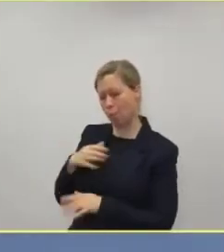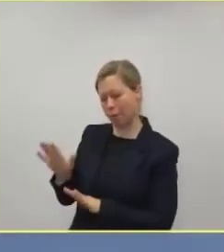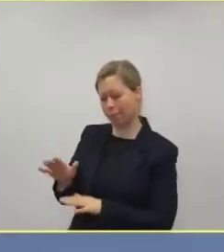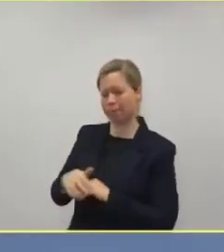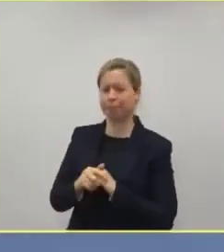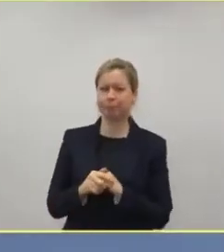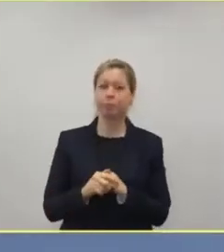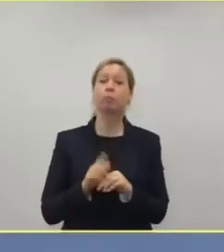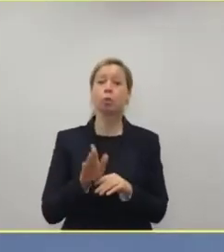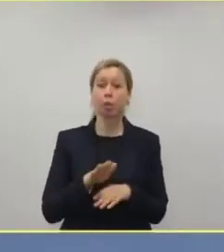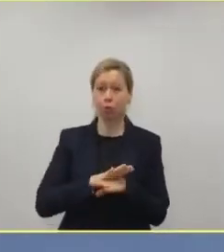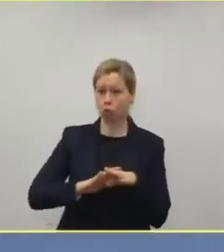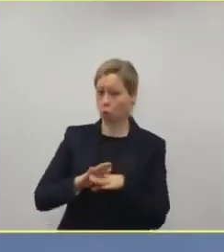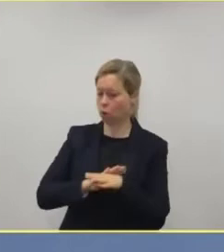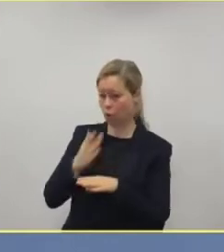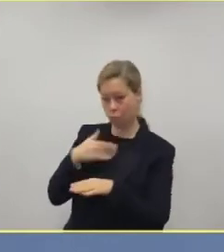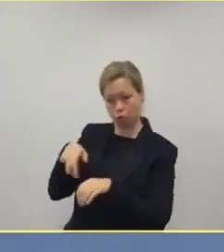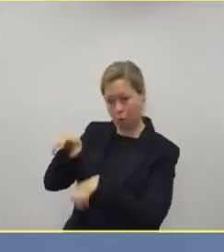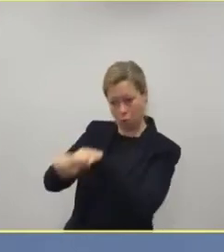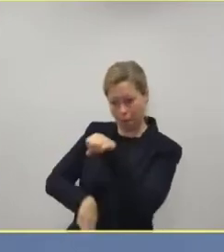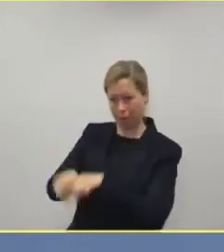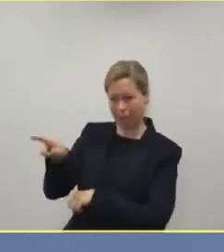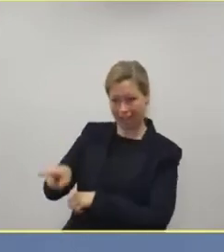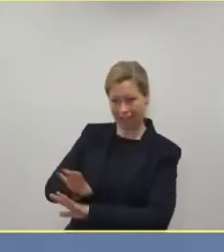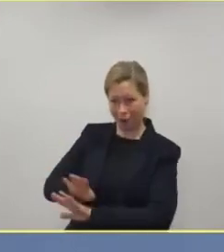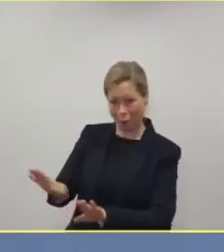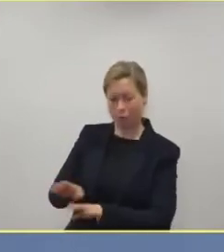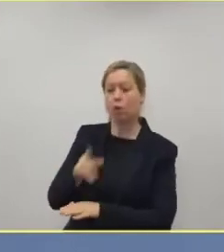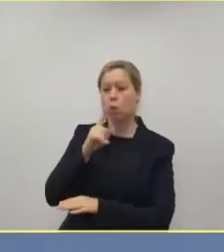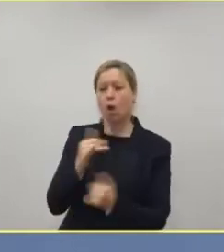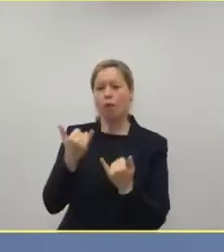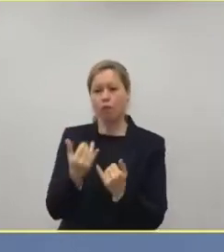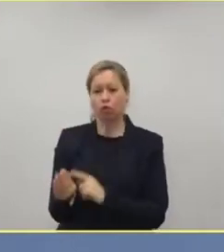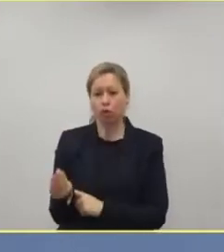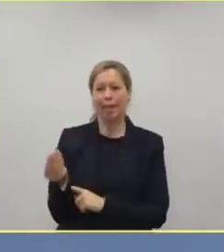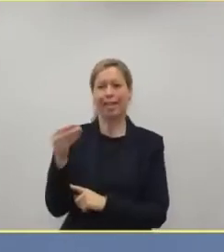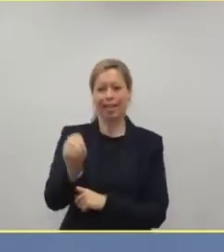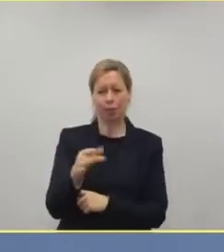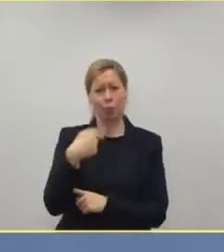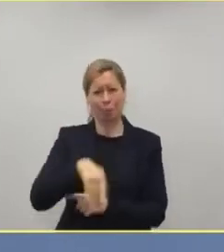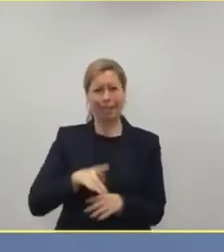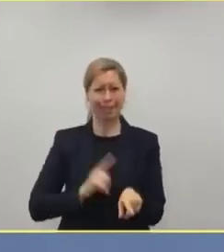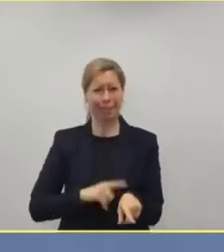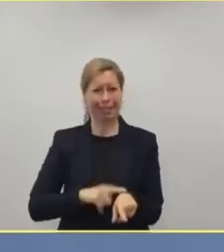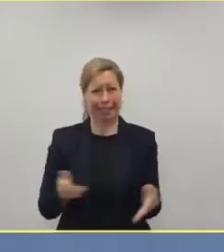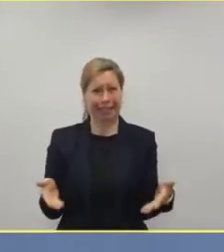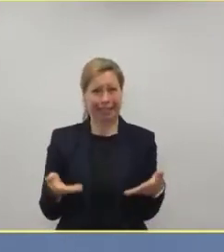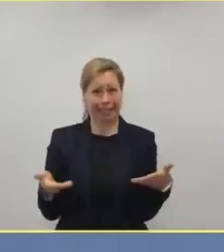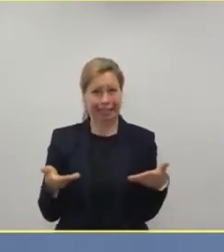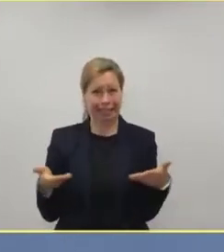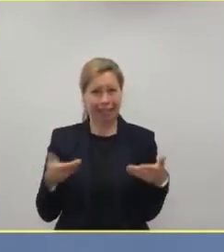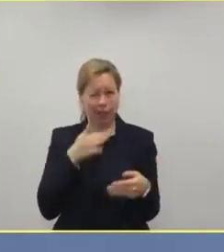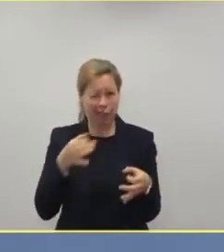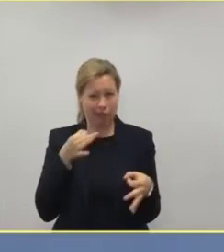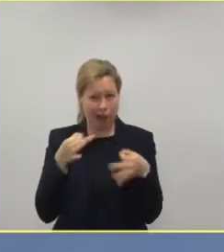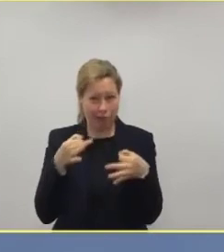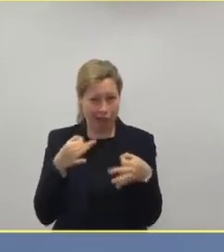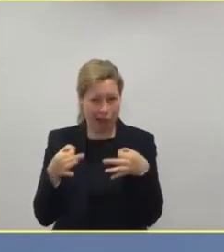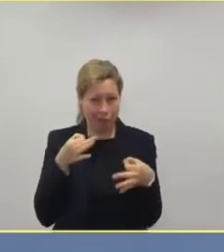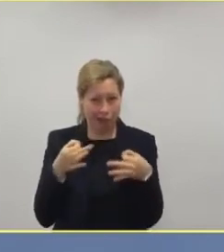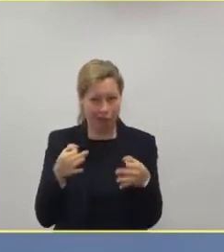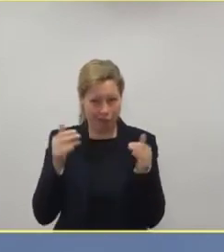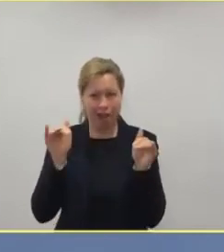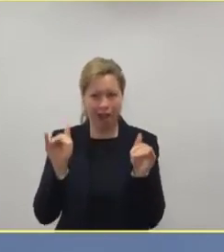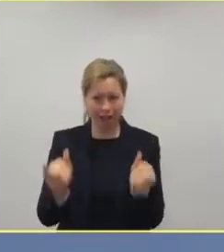Aber ich wollte Sie nicht unterbrechen, ich wollte nur sozusagen hier ein bisschen Gas geben. Ich war fertig.